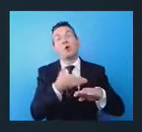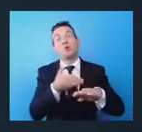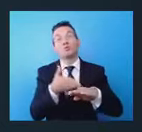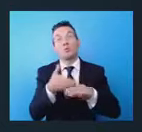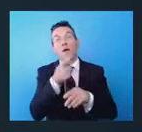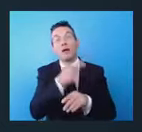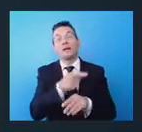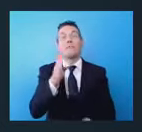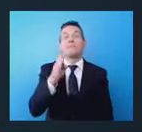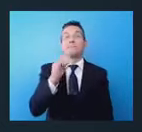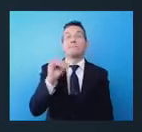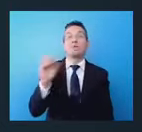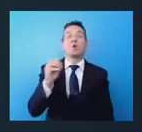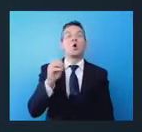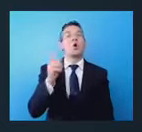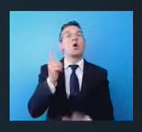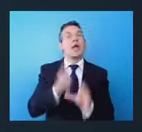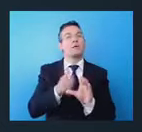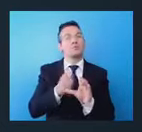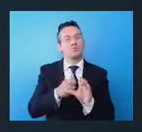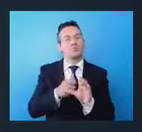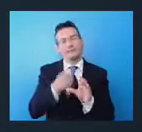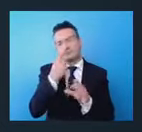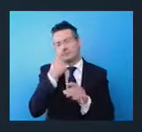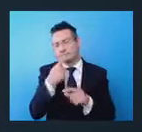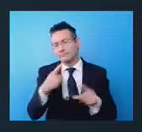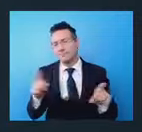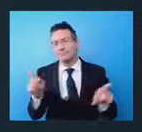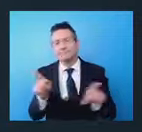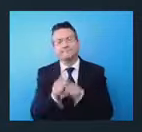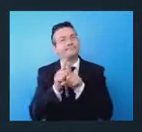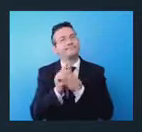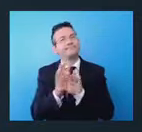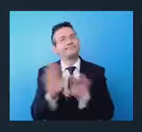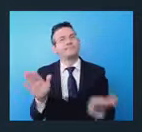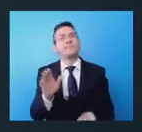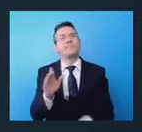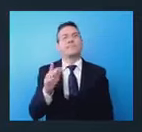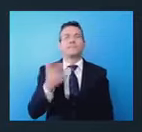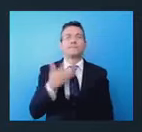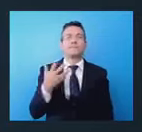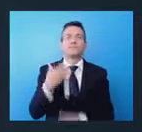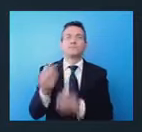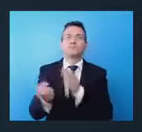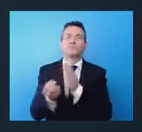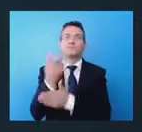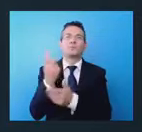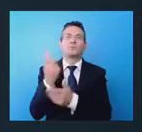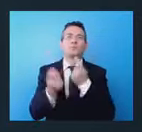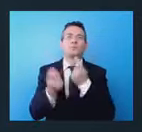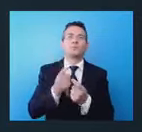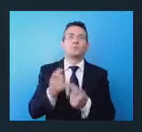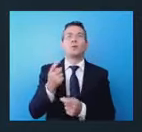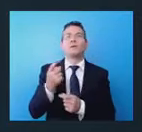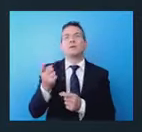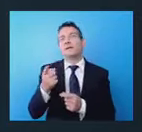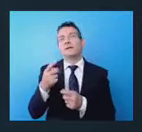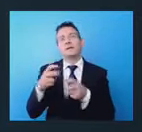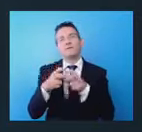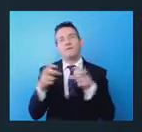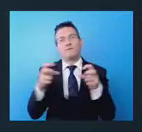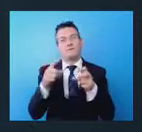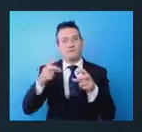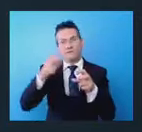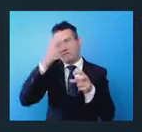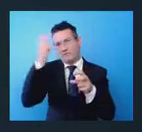dei biocarburanti, del tutto analoghi a quelli ottenuti da fonte fossile, che ad esempio siano